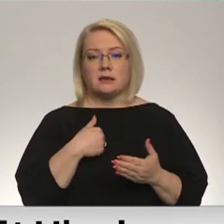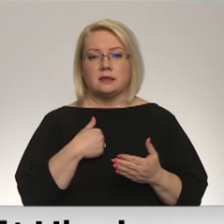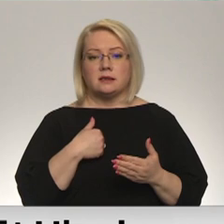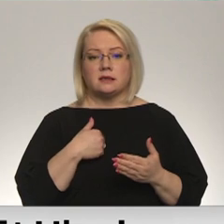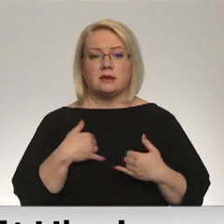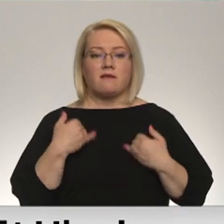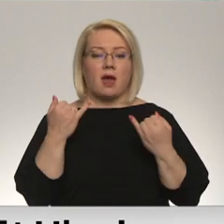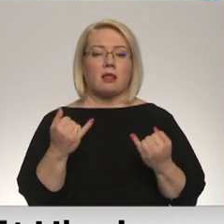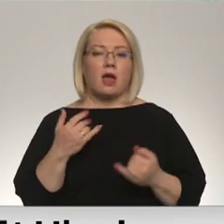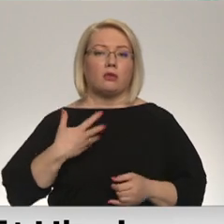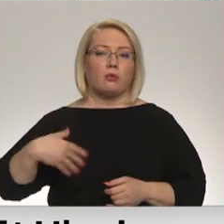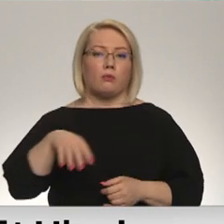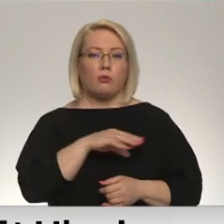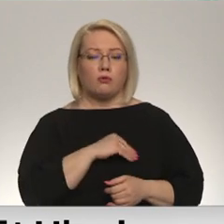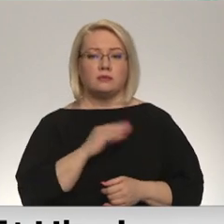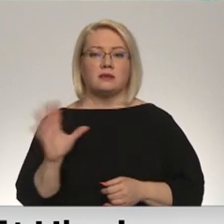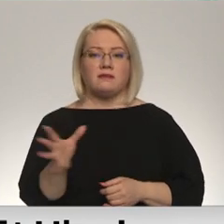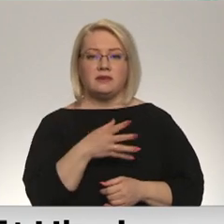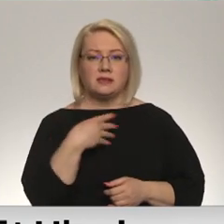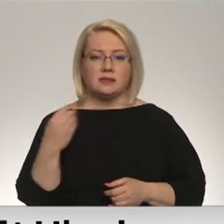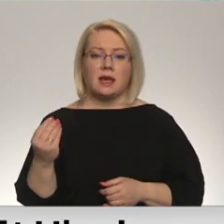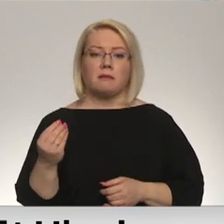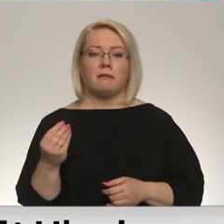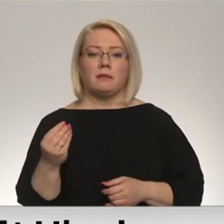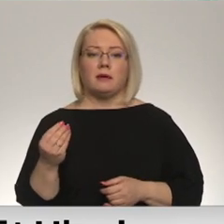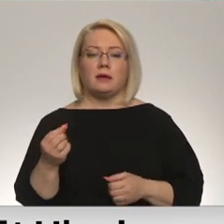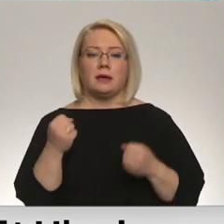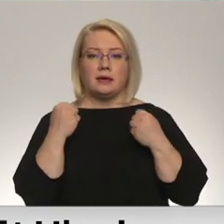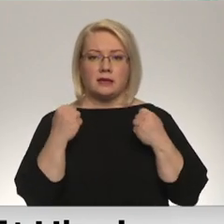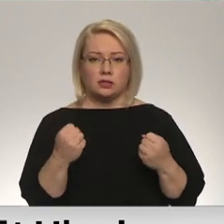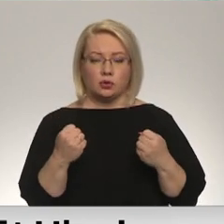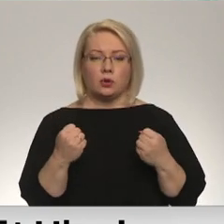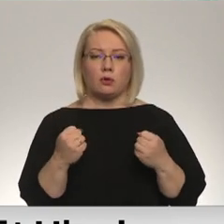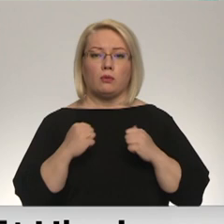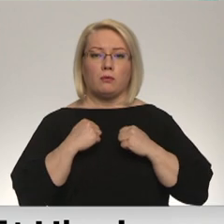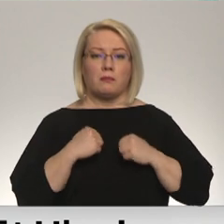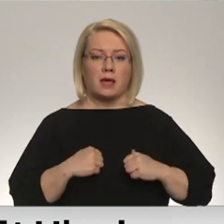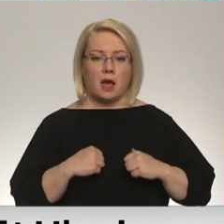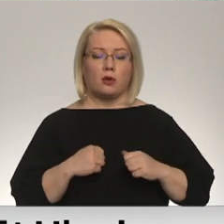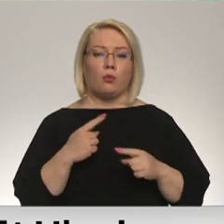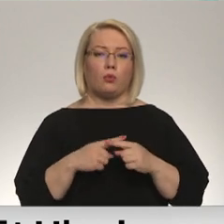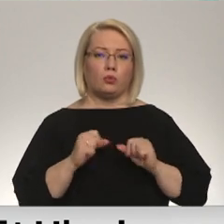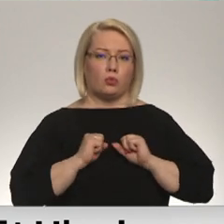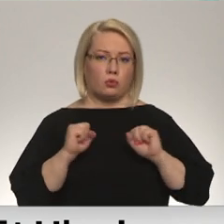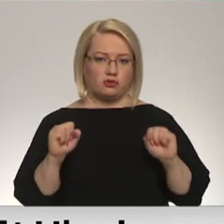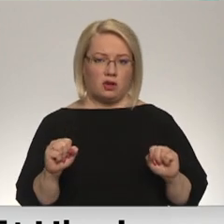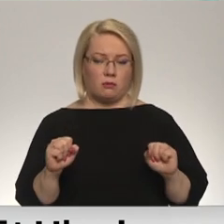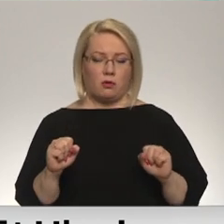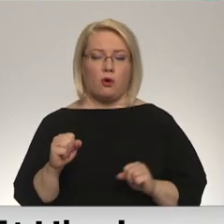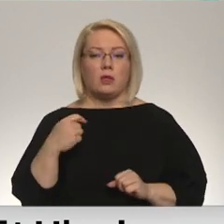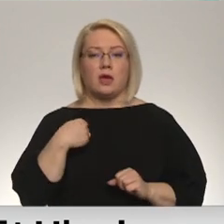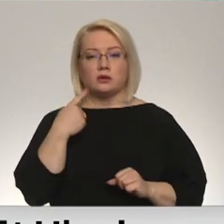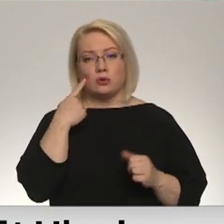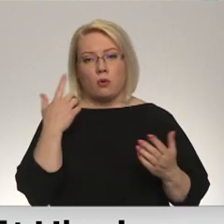mums visiem isturību, mieru un drošību. Un es